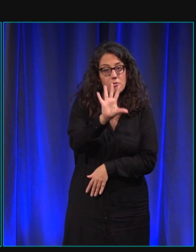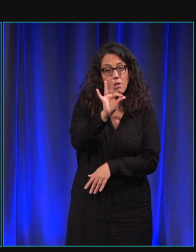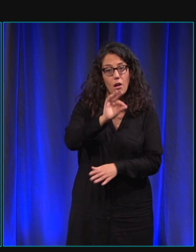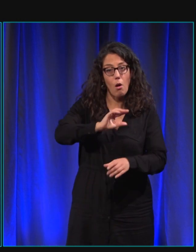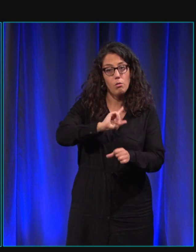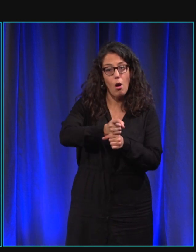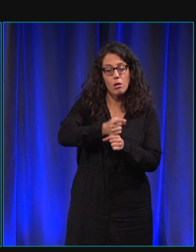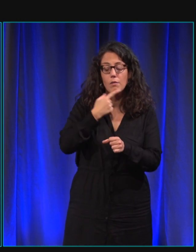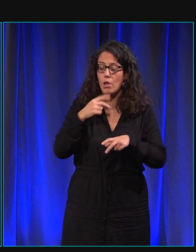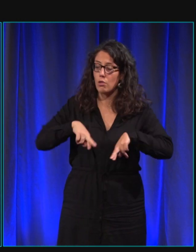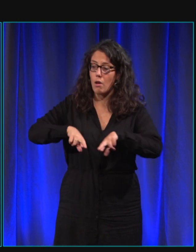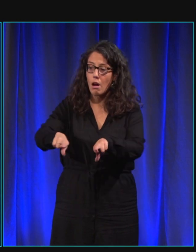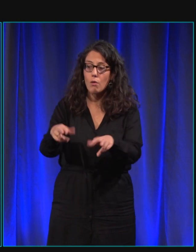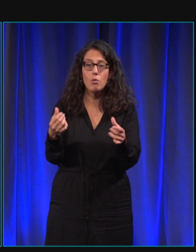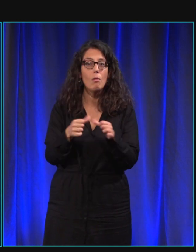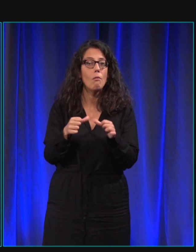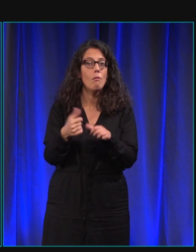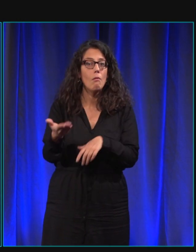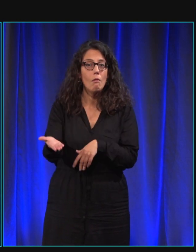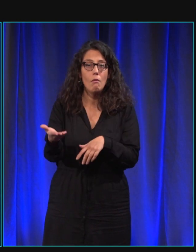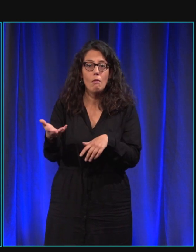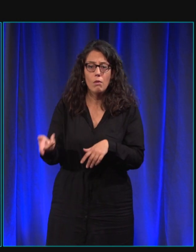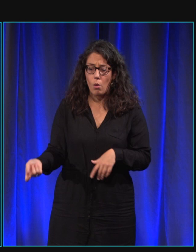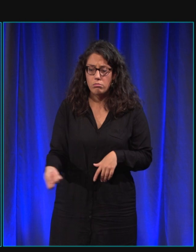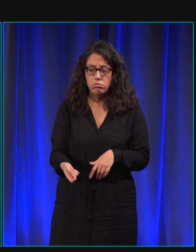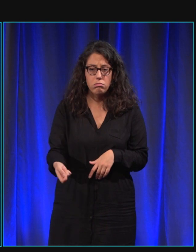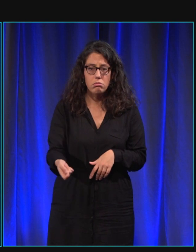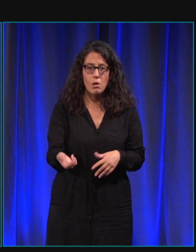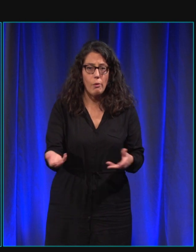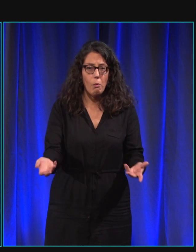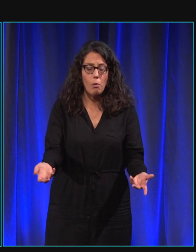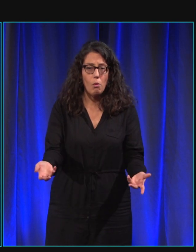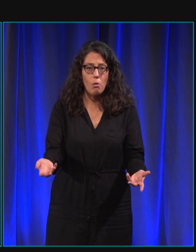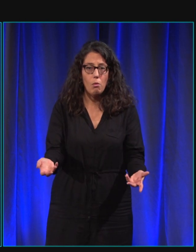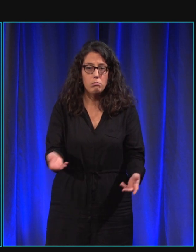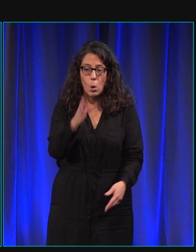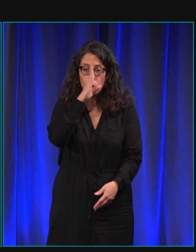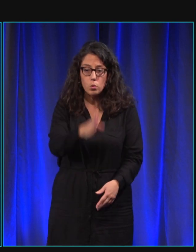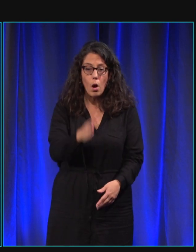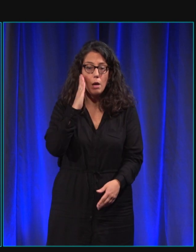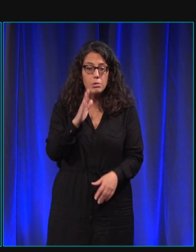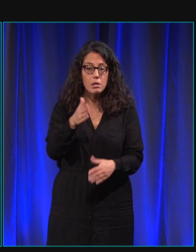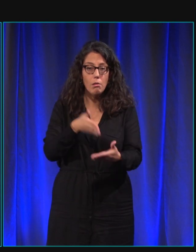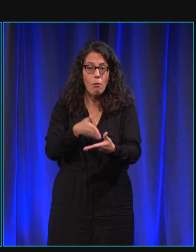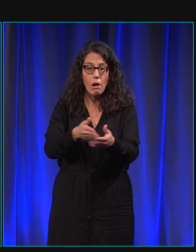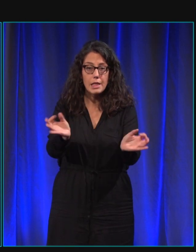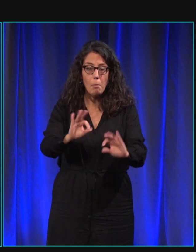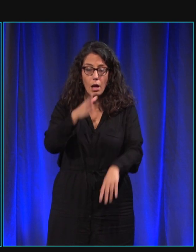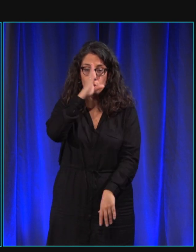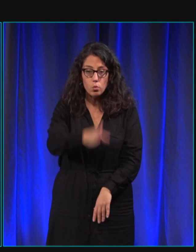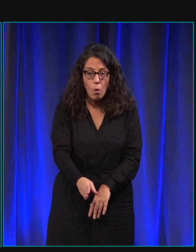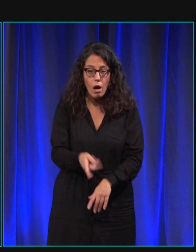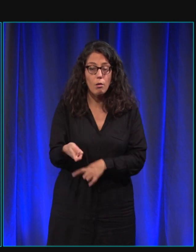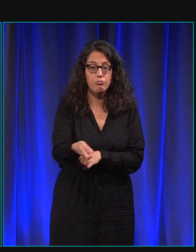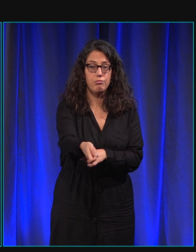Donc,'est dans la rue, ils nous... Ils se déplacent vraiment soit tout droit quand il n pas d'obstacle, effectivement. Mais